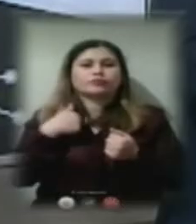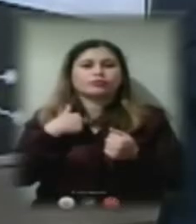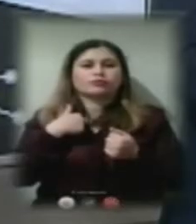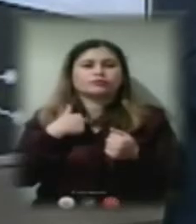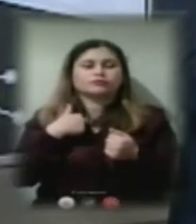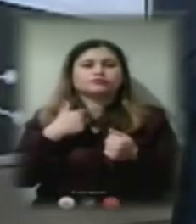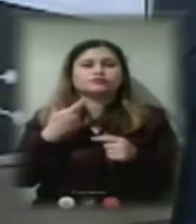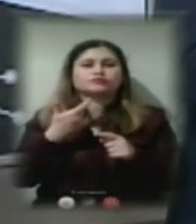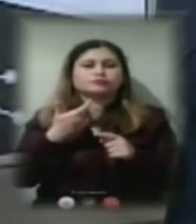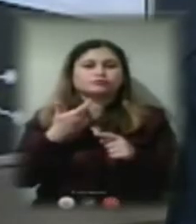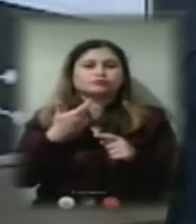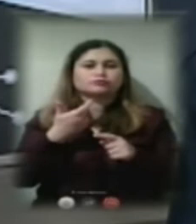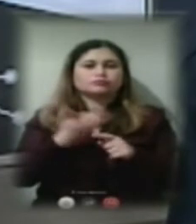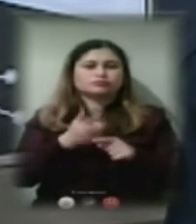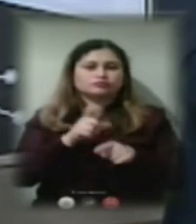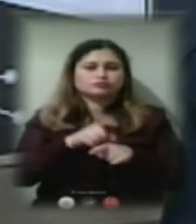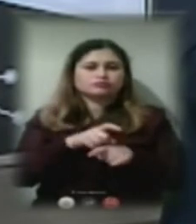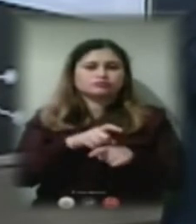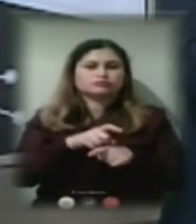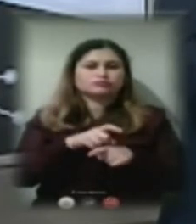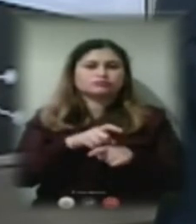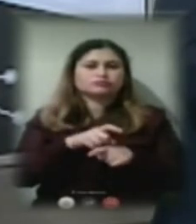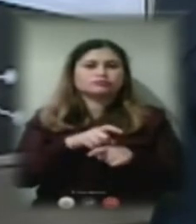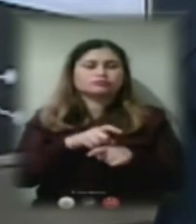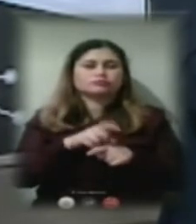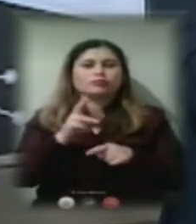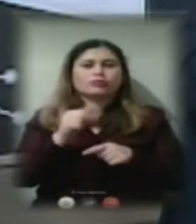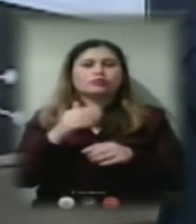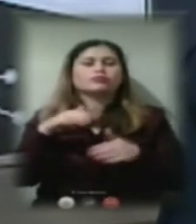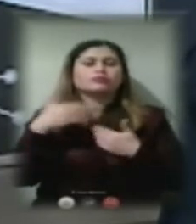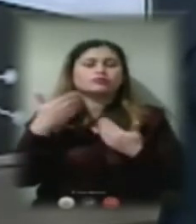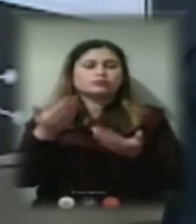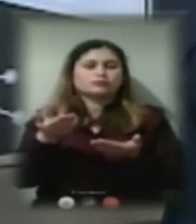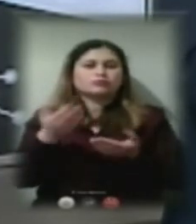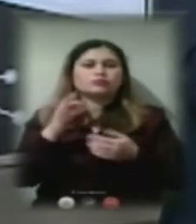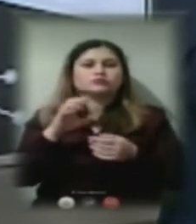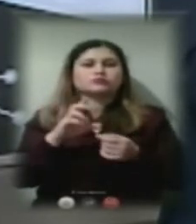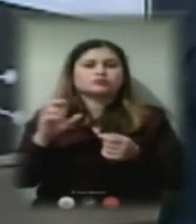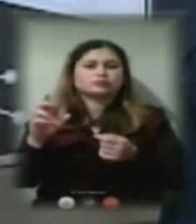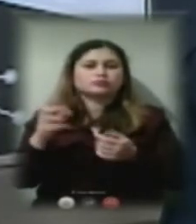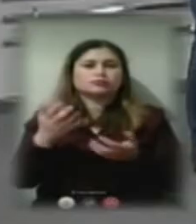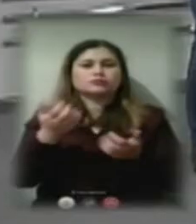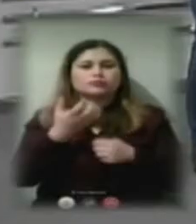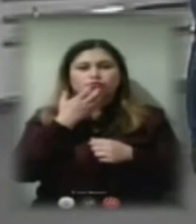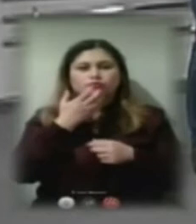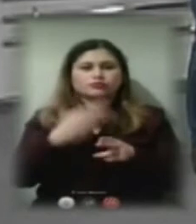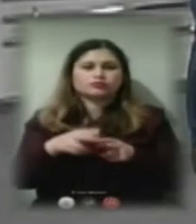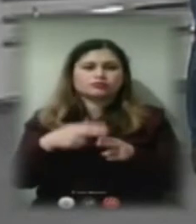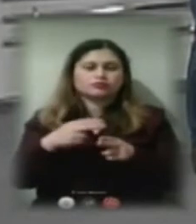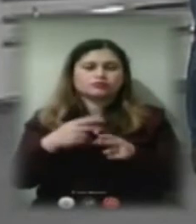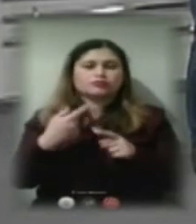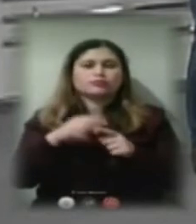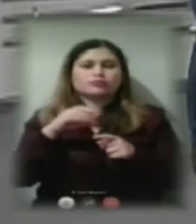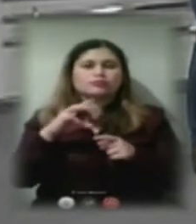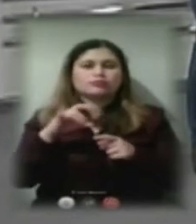рекомендую ОСББ брати теплі кредити. Тому що механізм компенсації